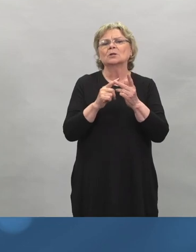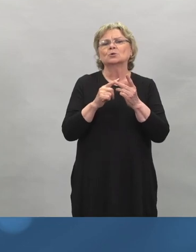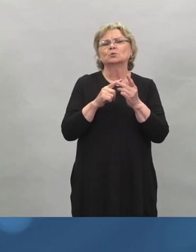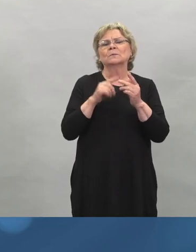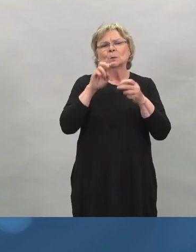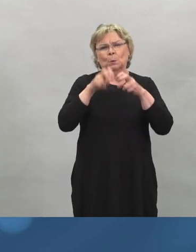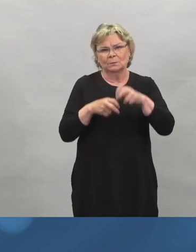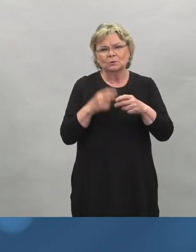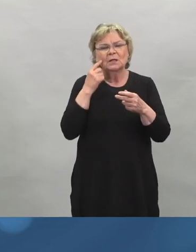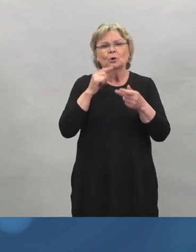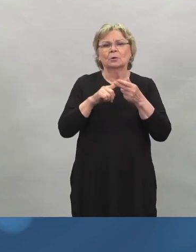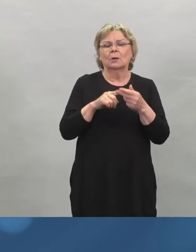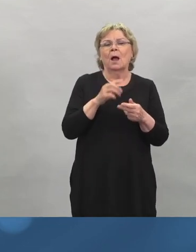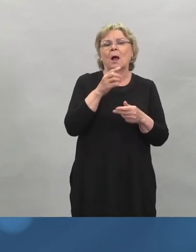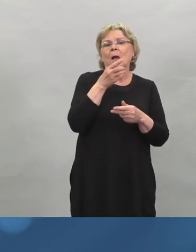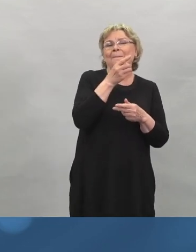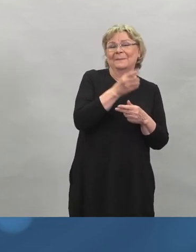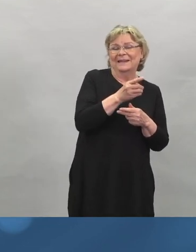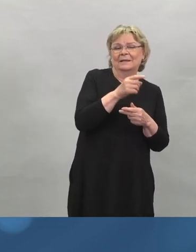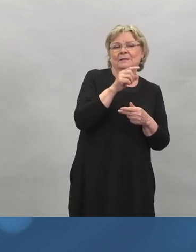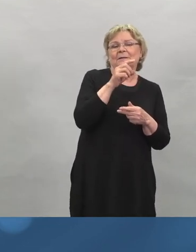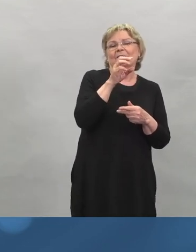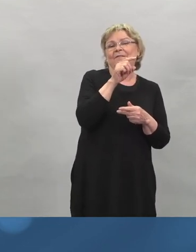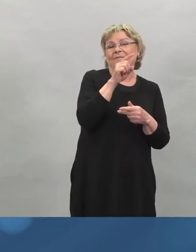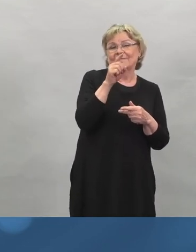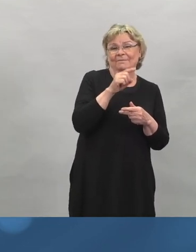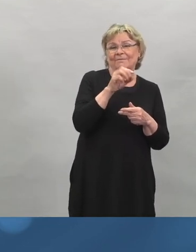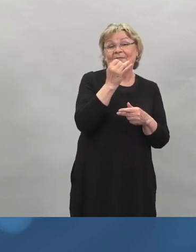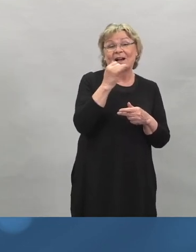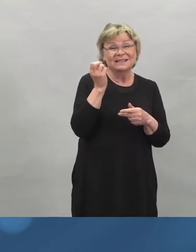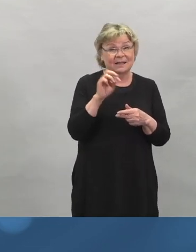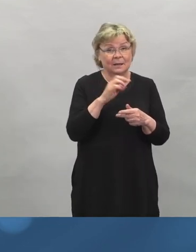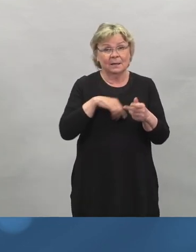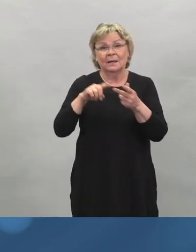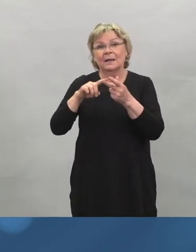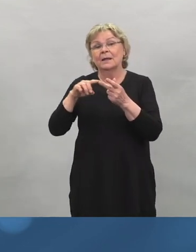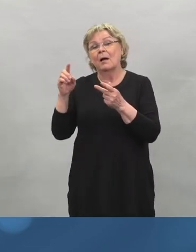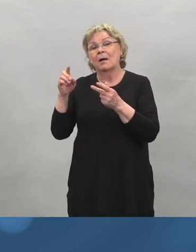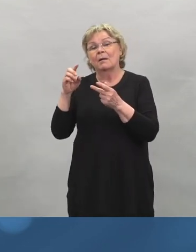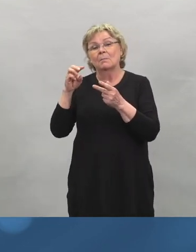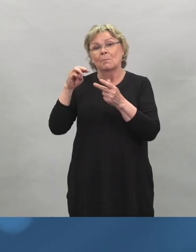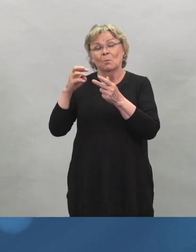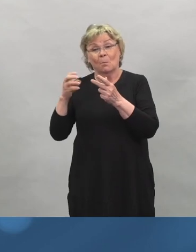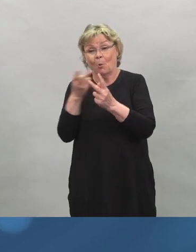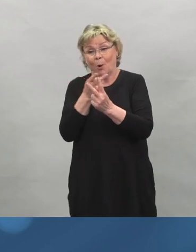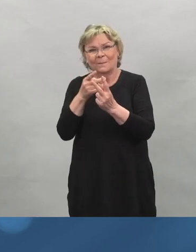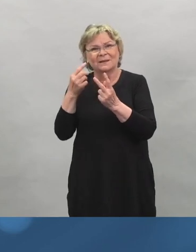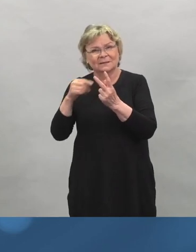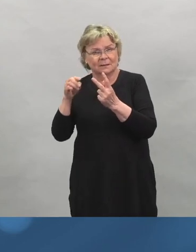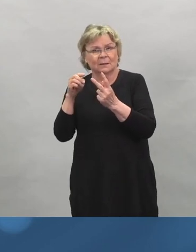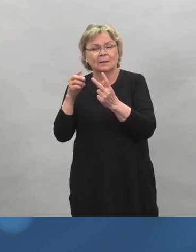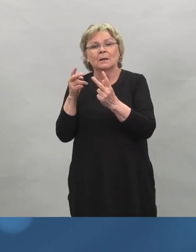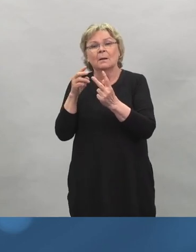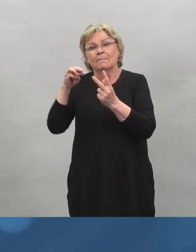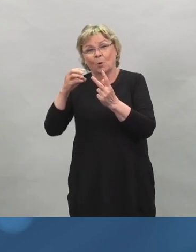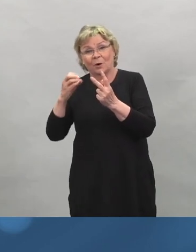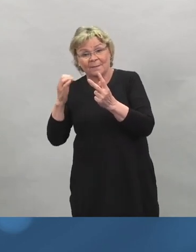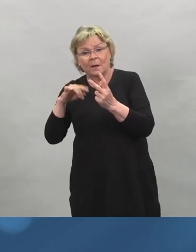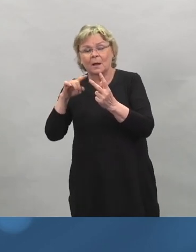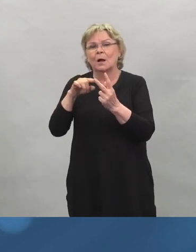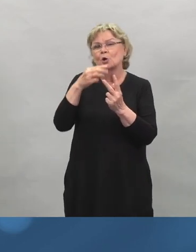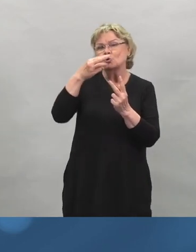sekä Biotech-Pfizerin että AstraZenecan rokotteiden osalta, niin ensimmäisen annoksen jälkeen se suojateho oli tuommoinen 33